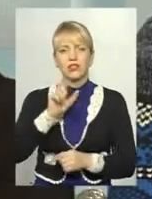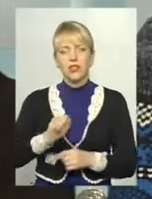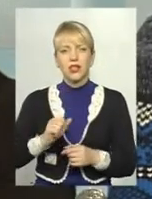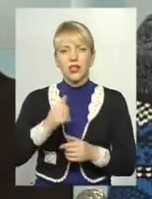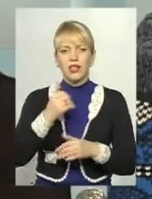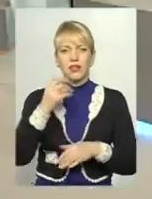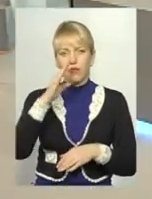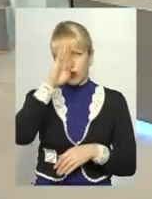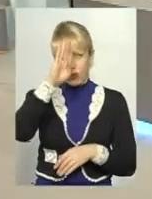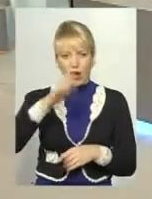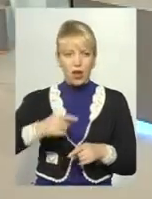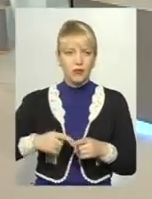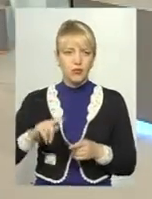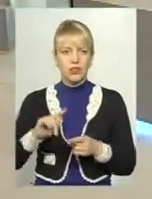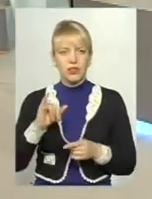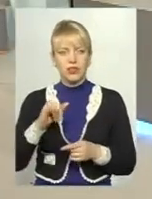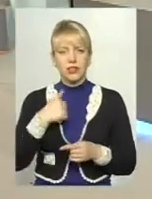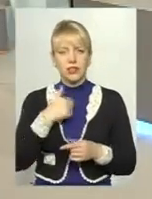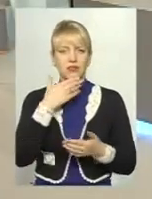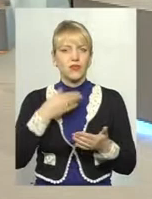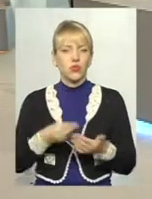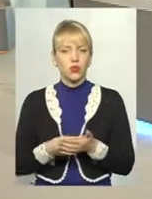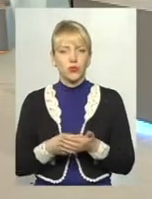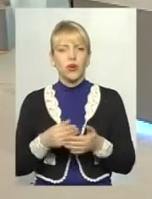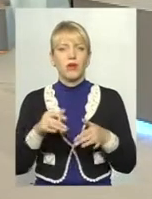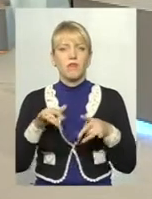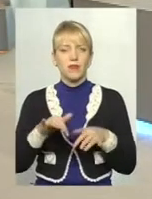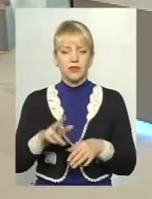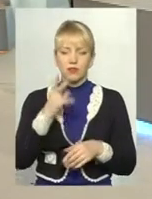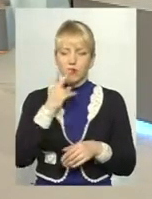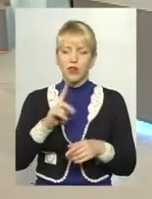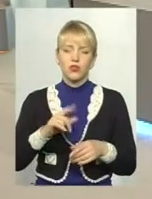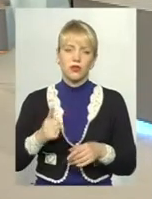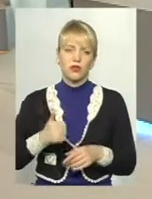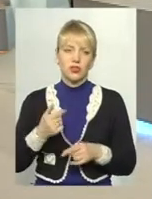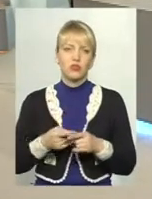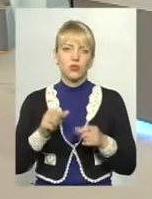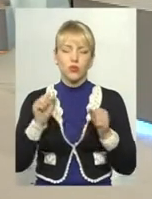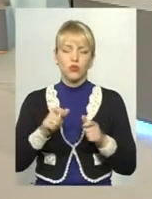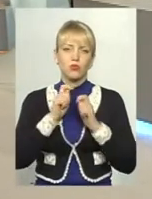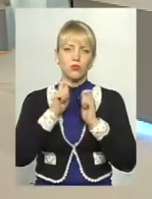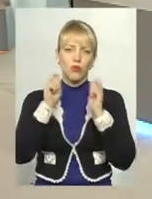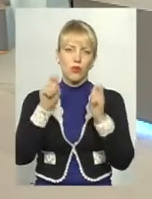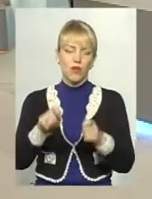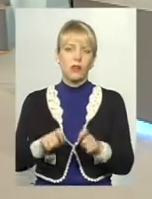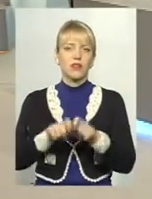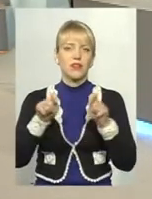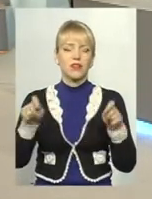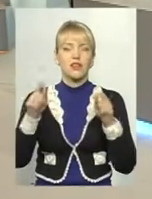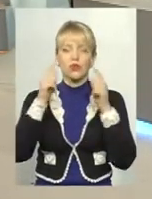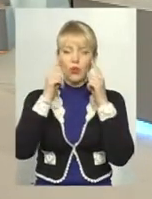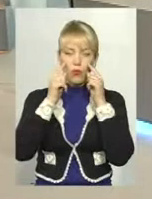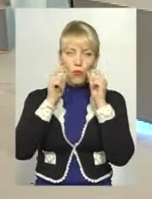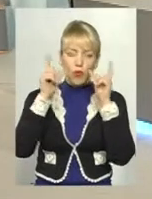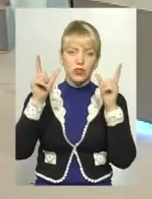прекрасну землю. Я таку свою місію, бачу, пишаю з тим, що я можу їм подарувати, відкрити очі на наш край,